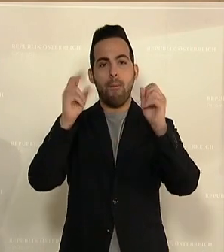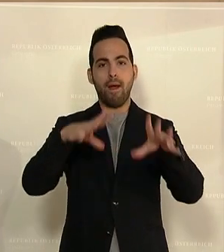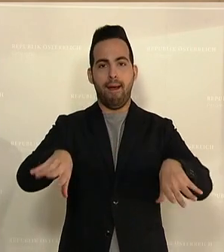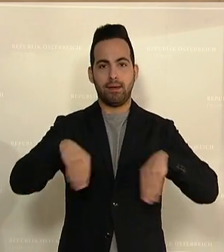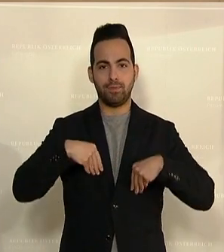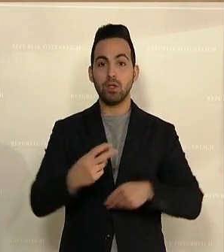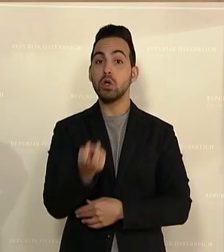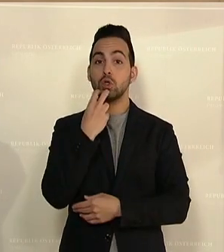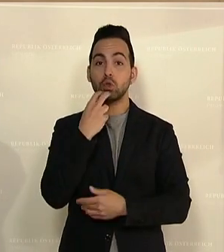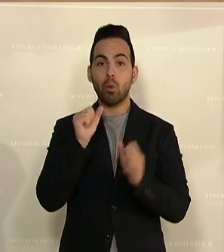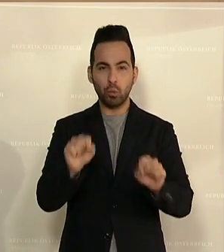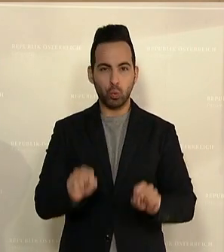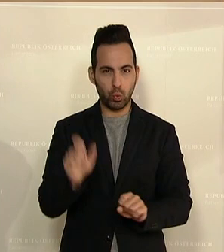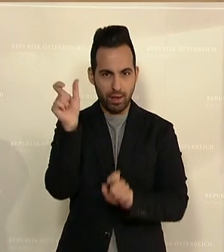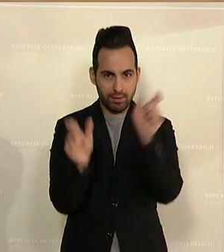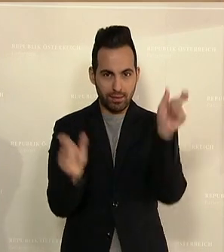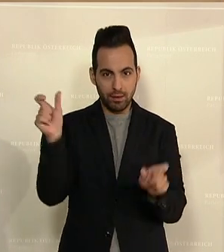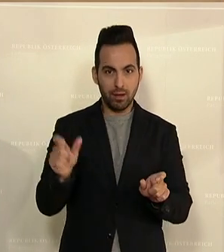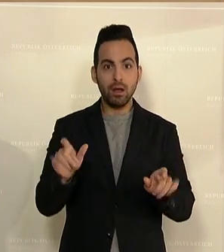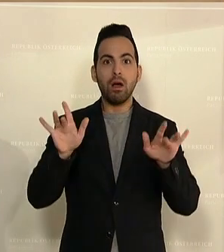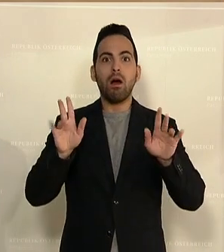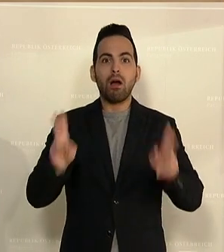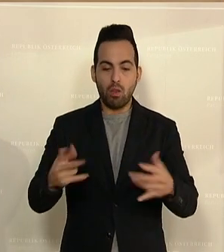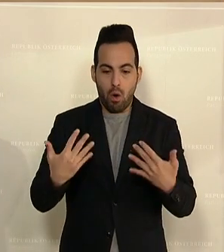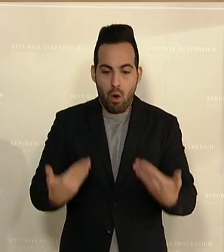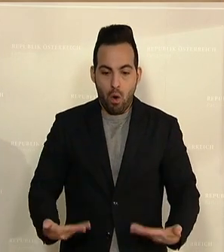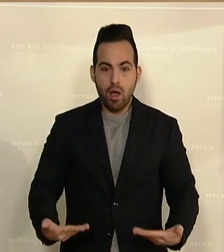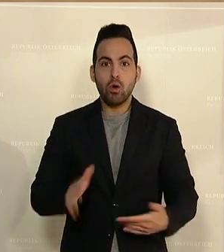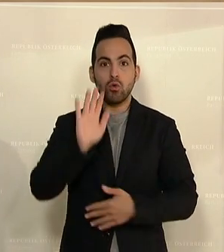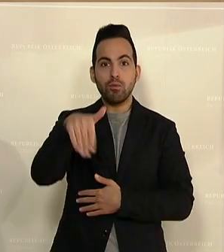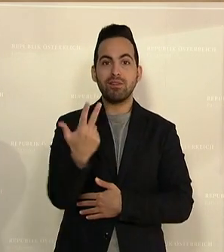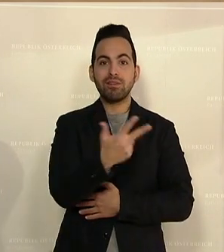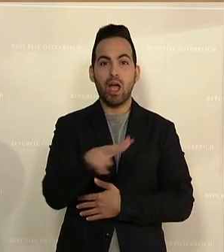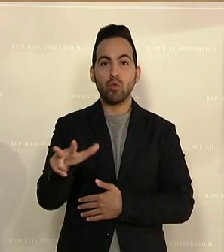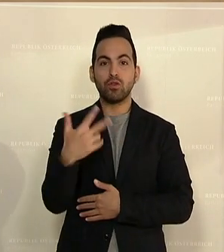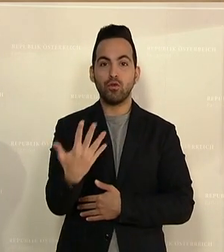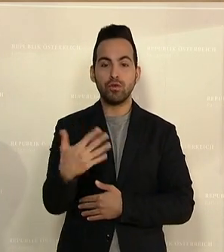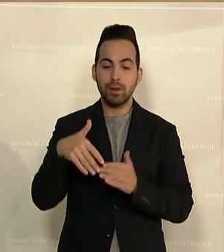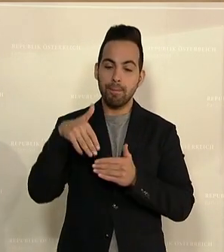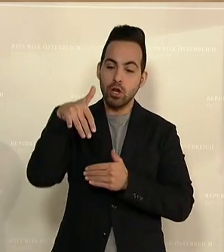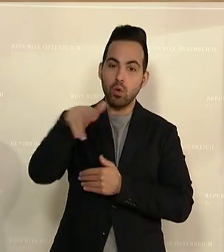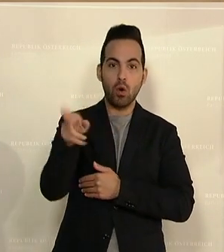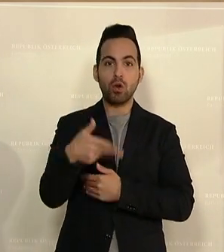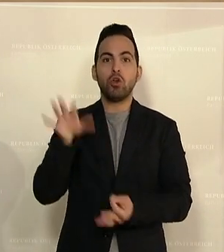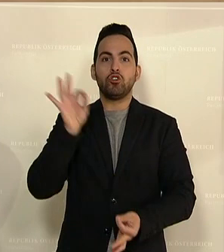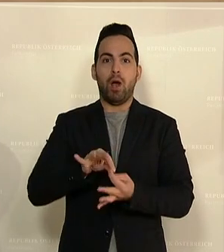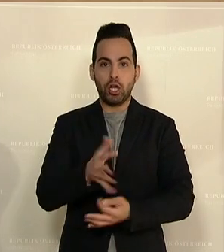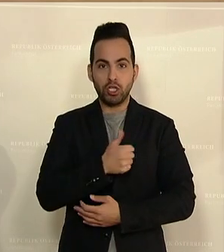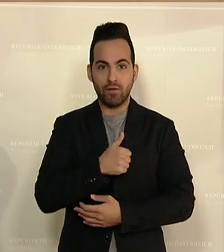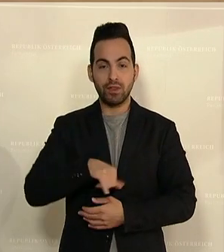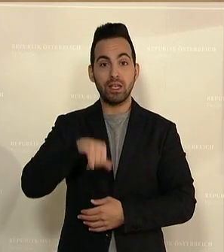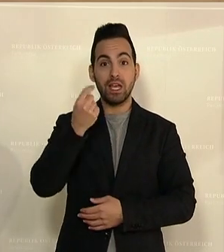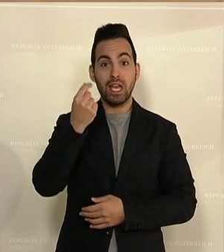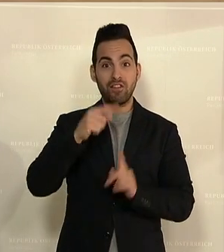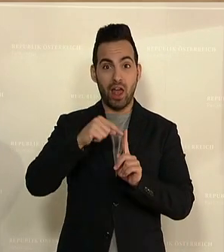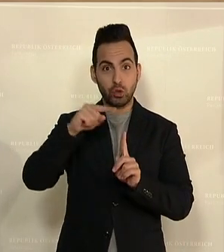Die Stromkundinnen und Stromkunden konnten sich somit heuer weit über 350 Millionen Euro sparen. Die Inflation wird auch